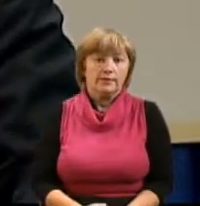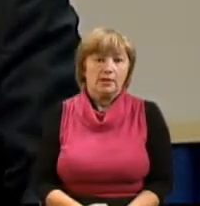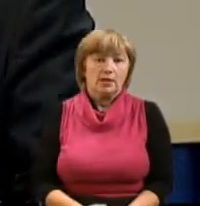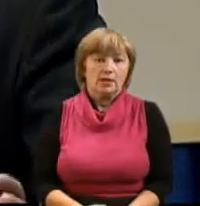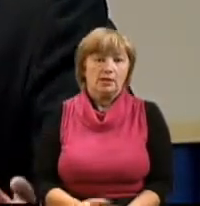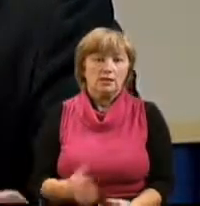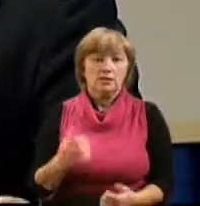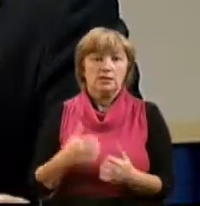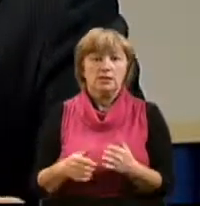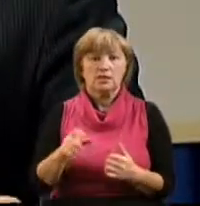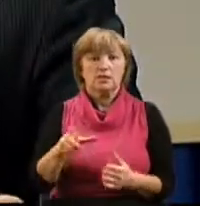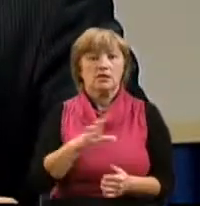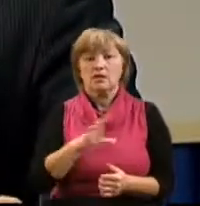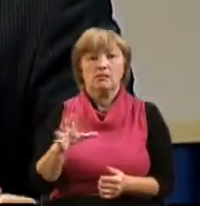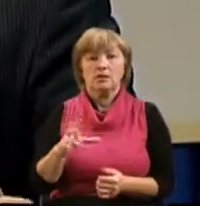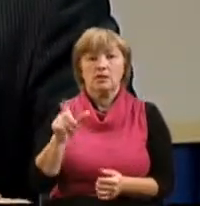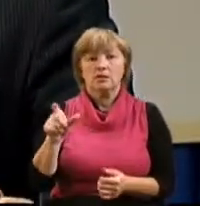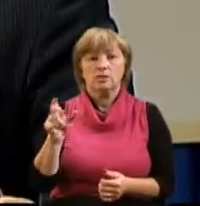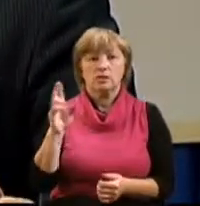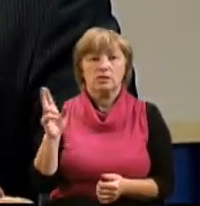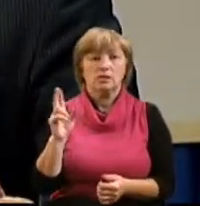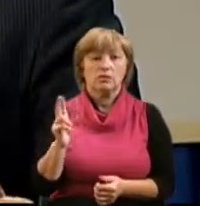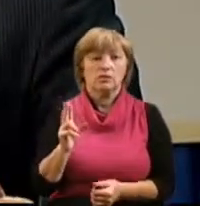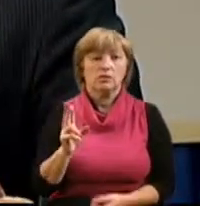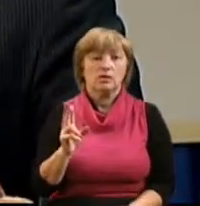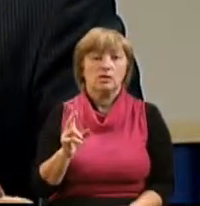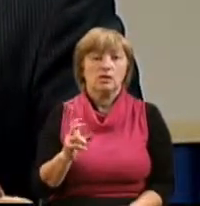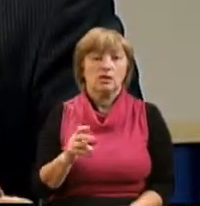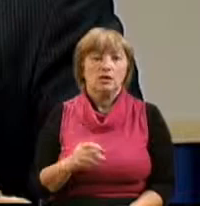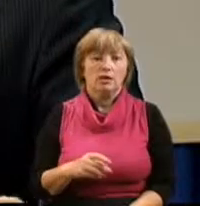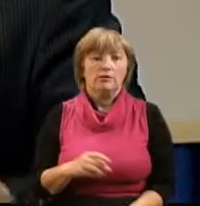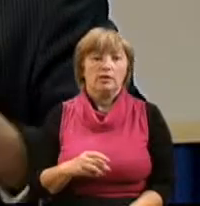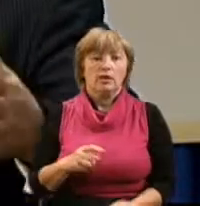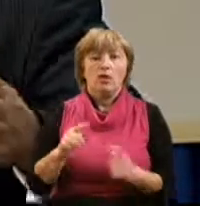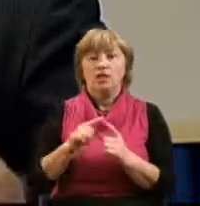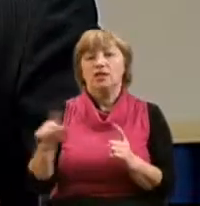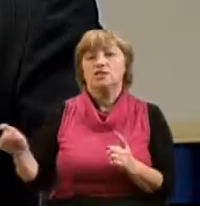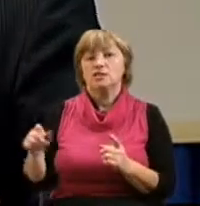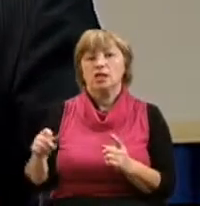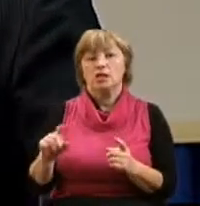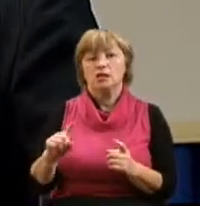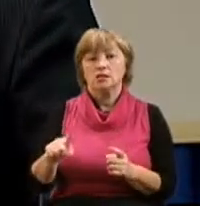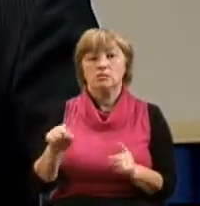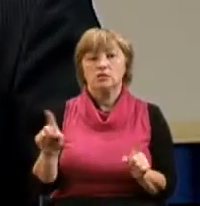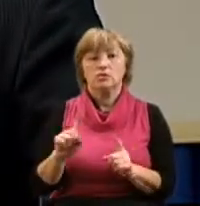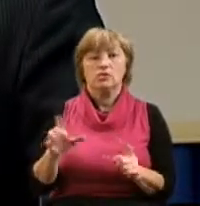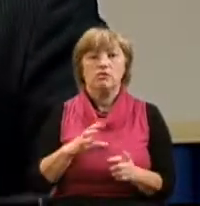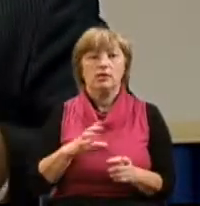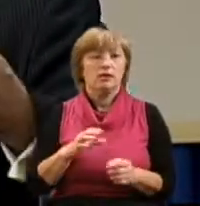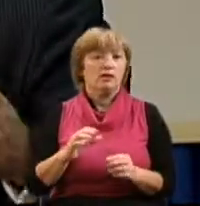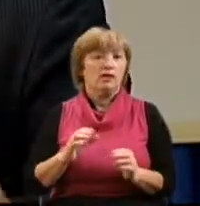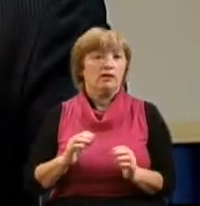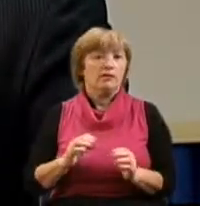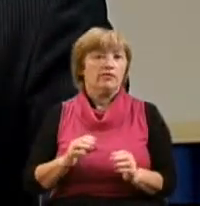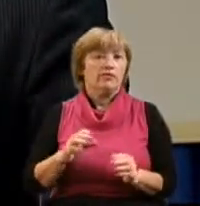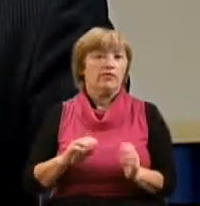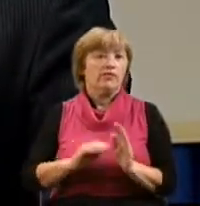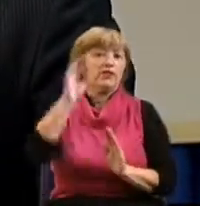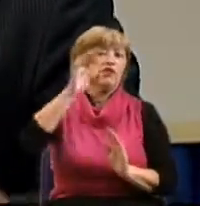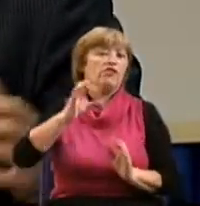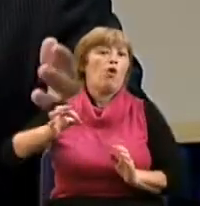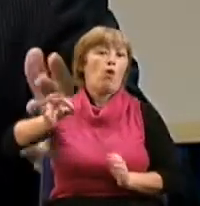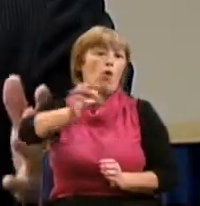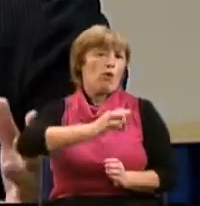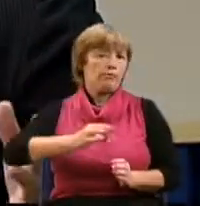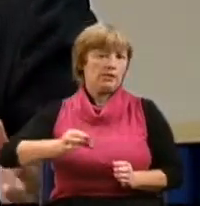И среди них не было людей, которые отличались, например, тем, что они были из высшего общества,